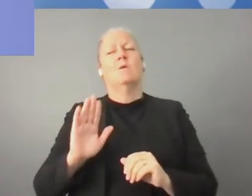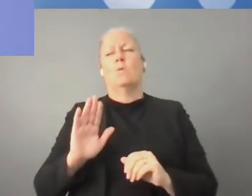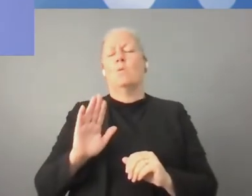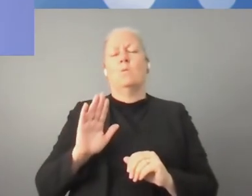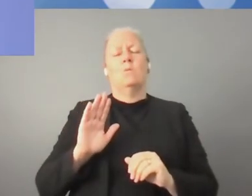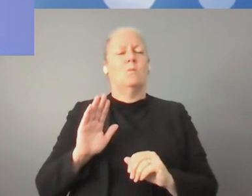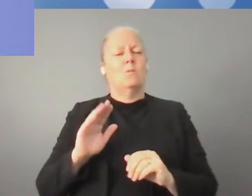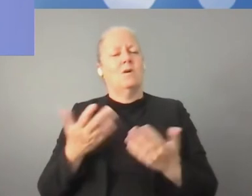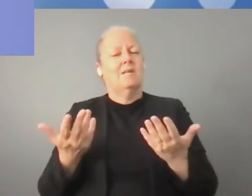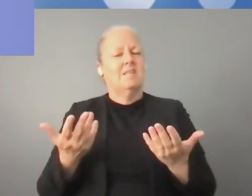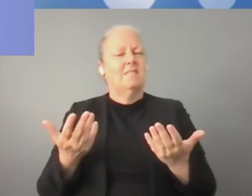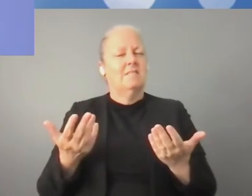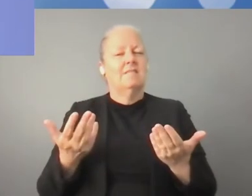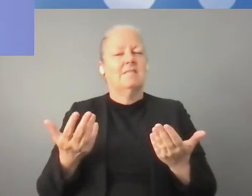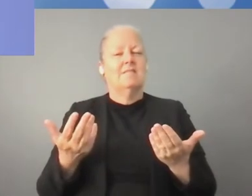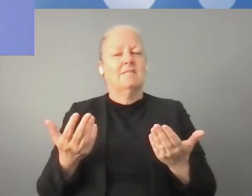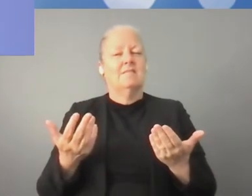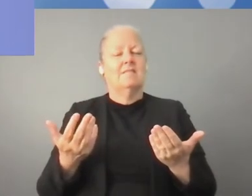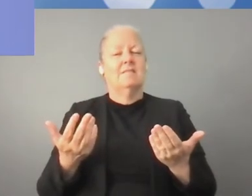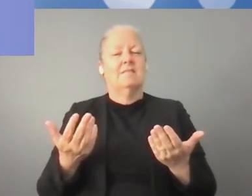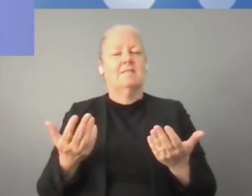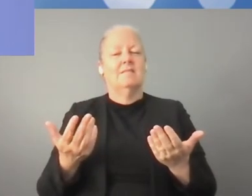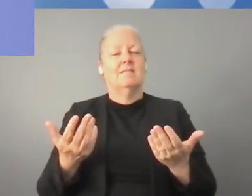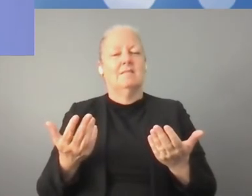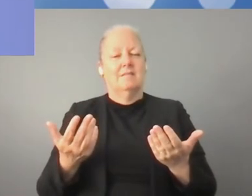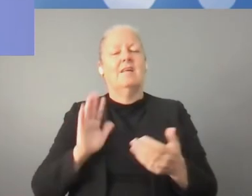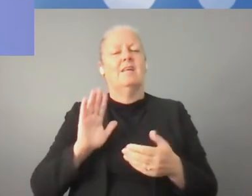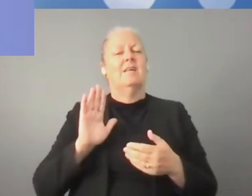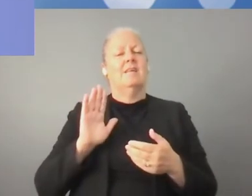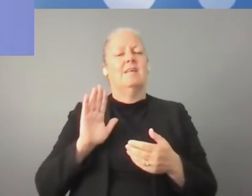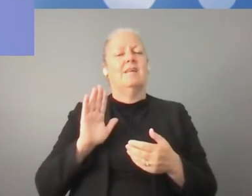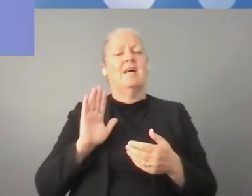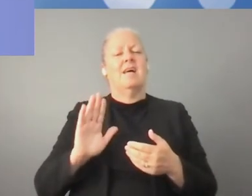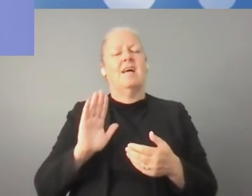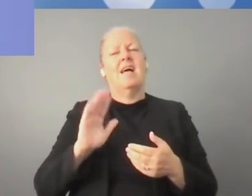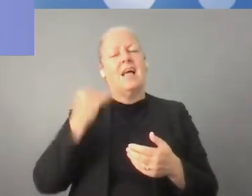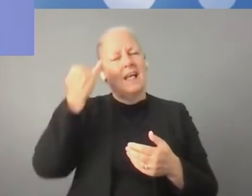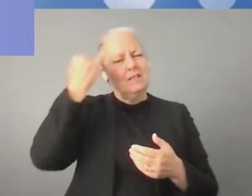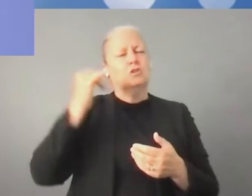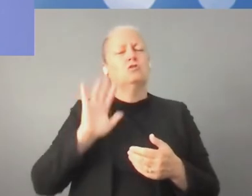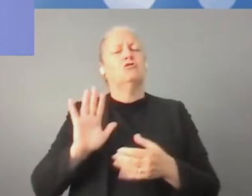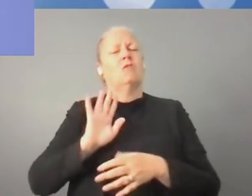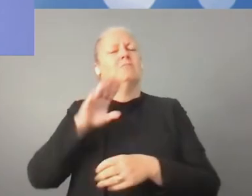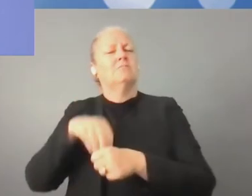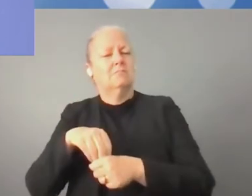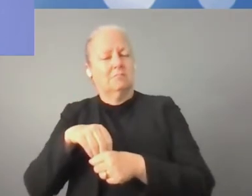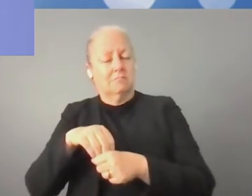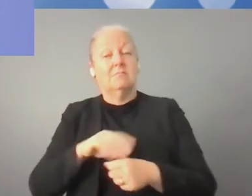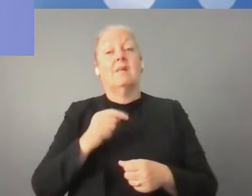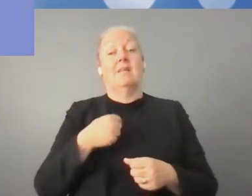najwcześniejszym rozwoju firmy we współpracy z Bankiem Krajowym, jak również bankami